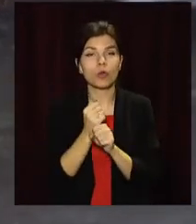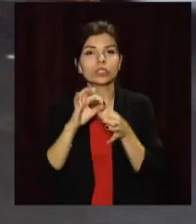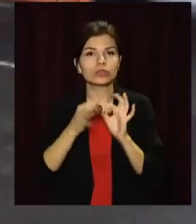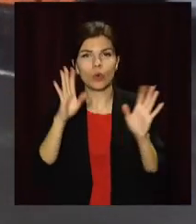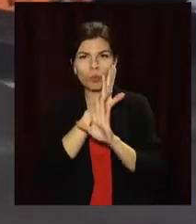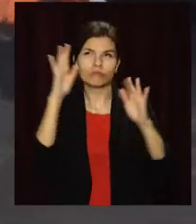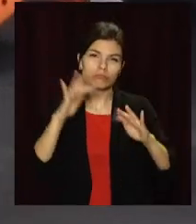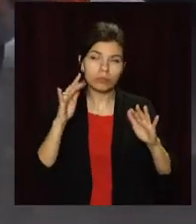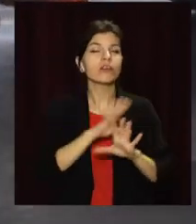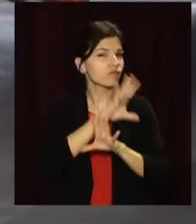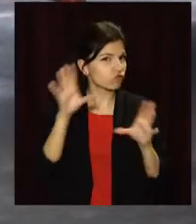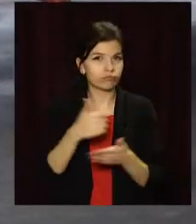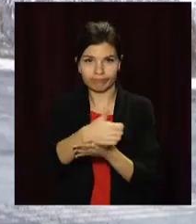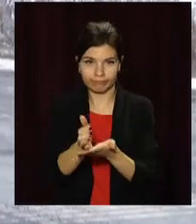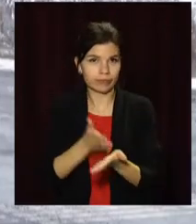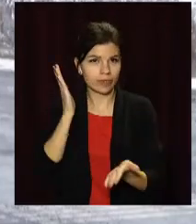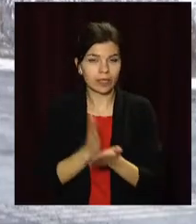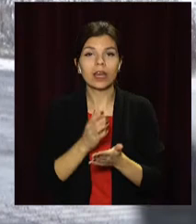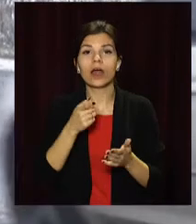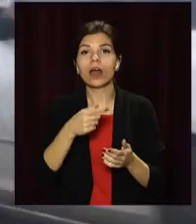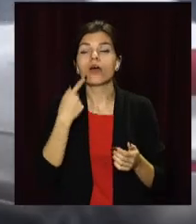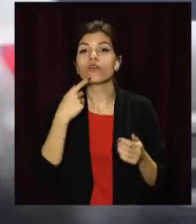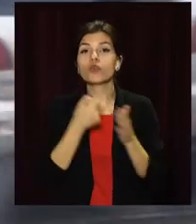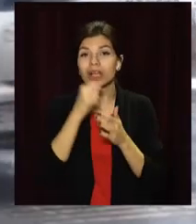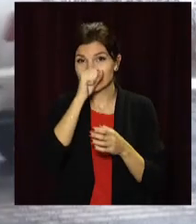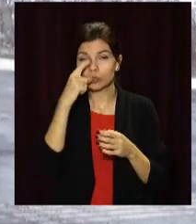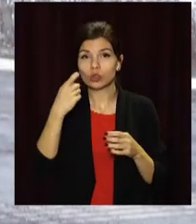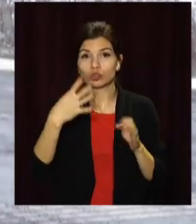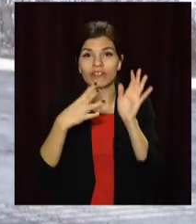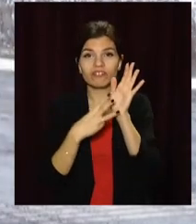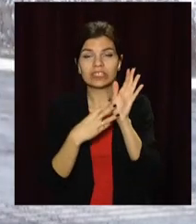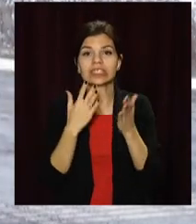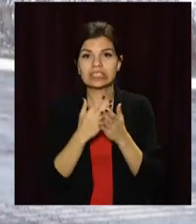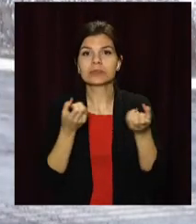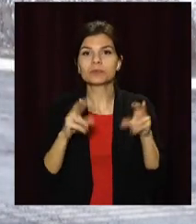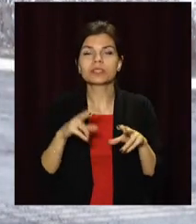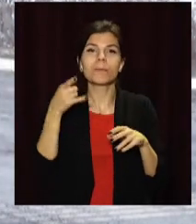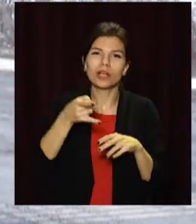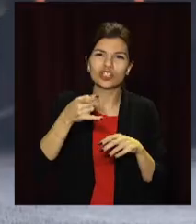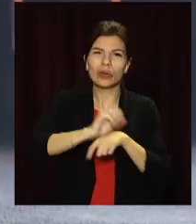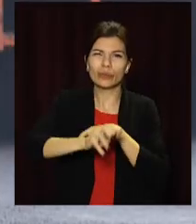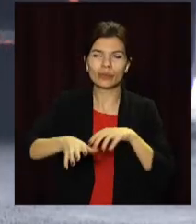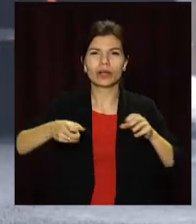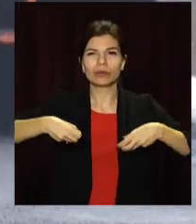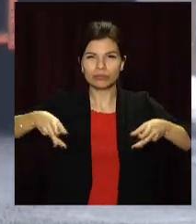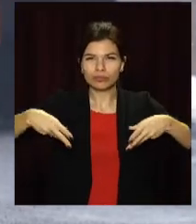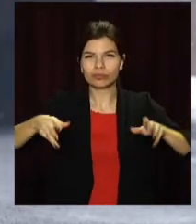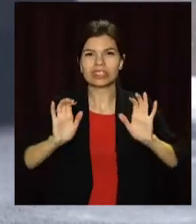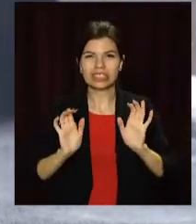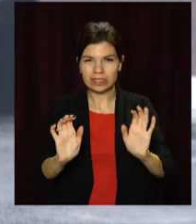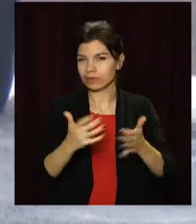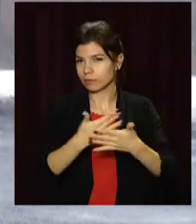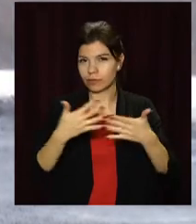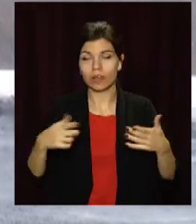погодних умовах є. До зими підготували 148 одиниць техніки та запасли понад 30 тисяч тонн спеціальних сумішей. Тож